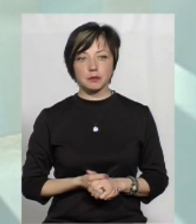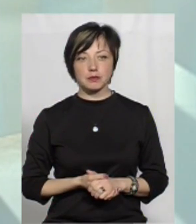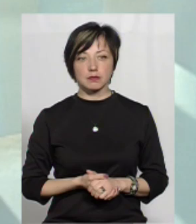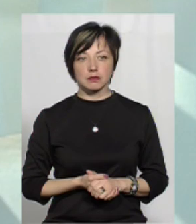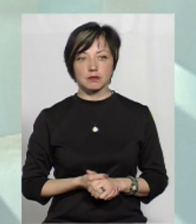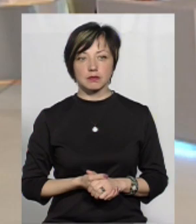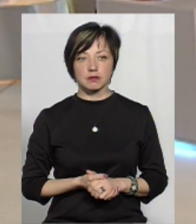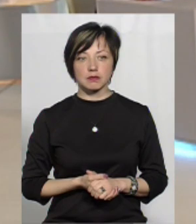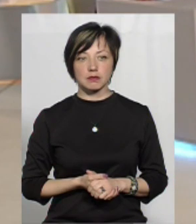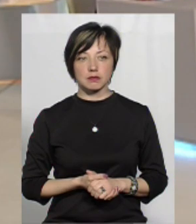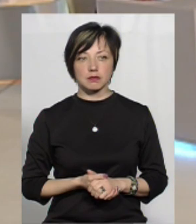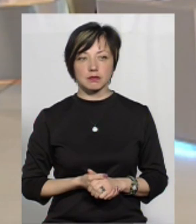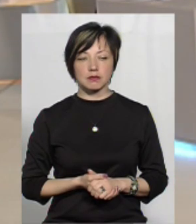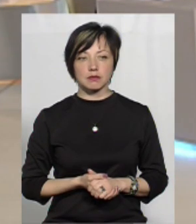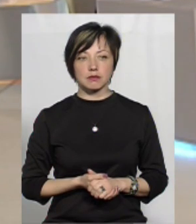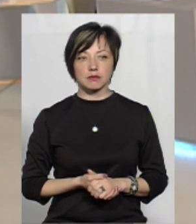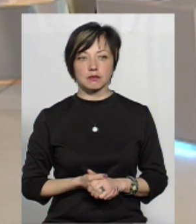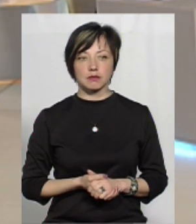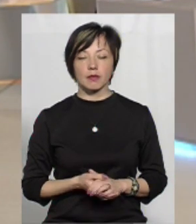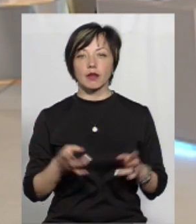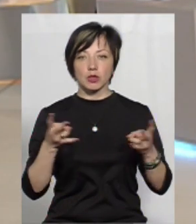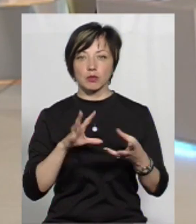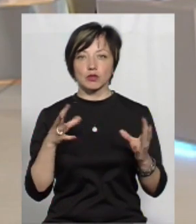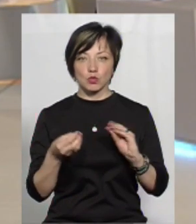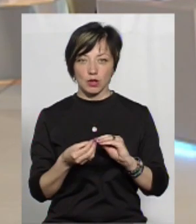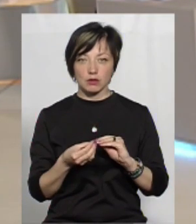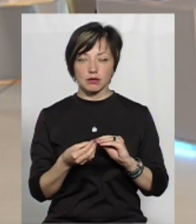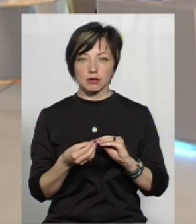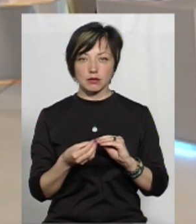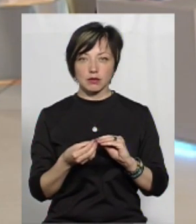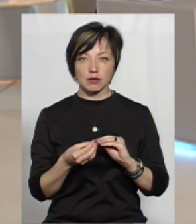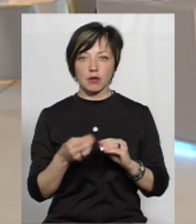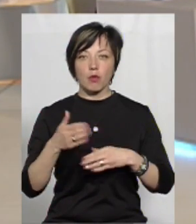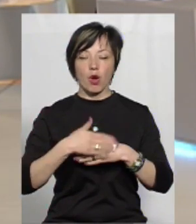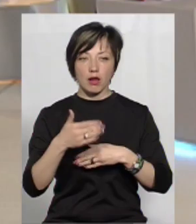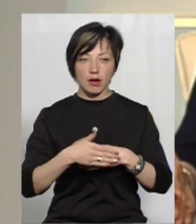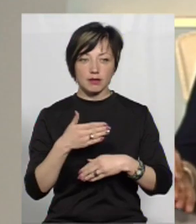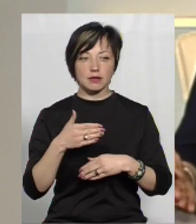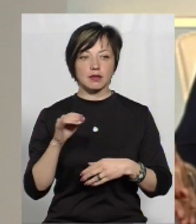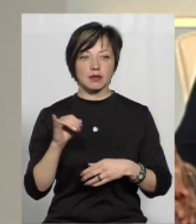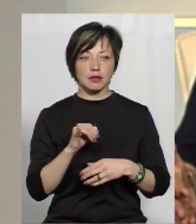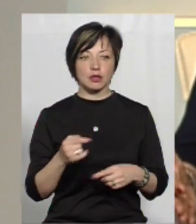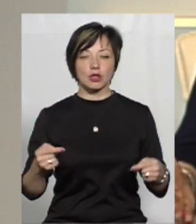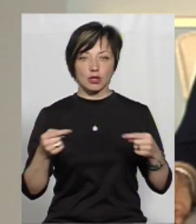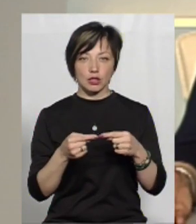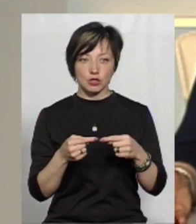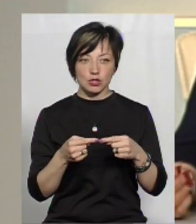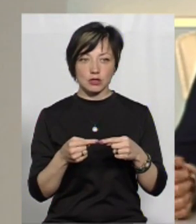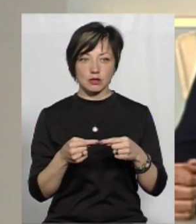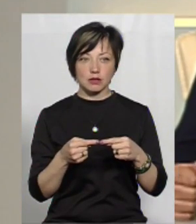особливостей, щоб заявити про це. Результат і покарання, і належні